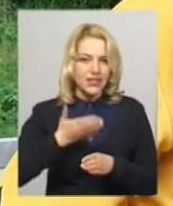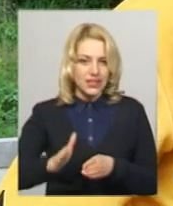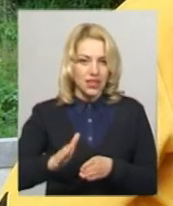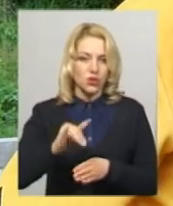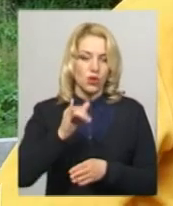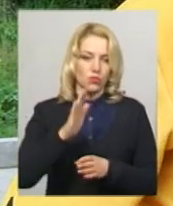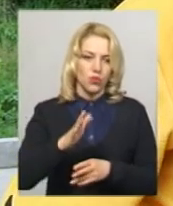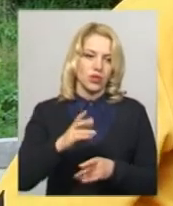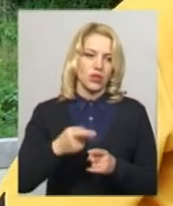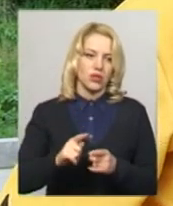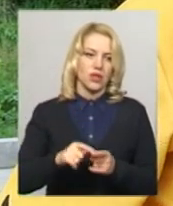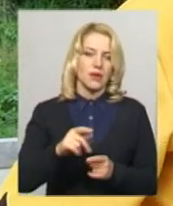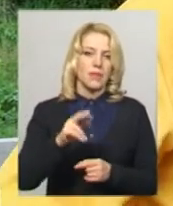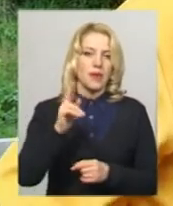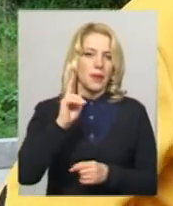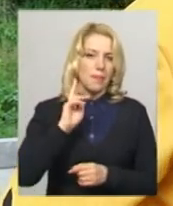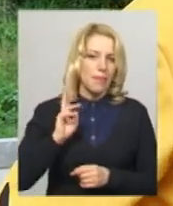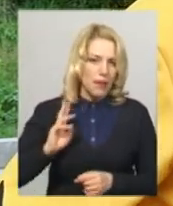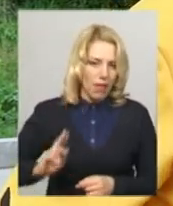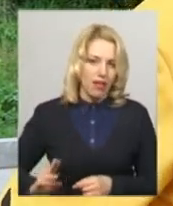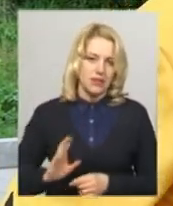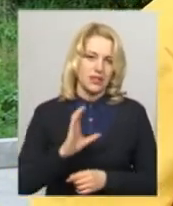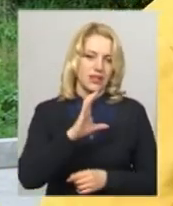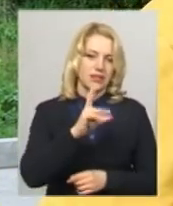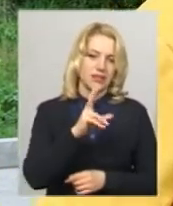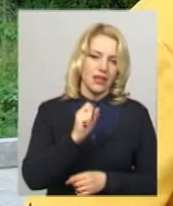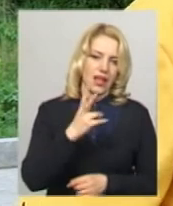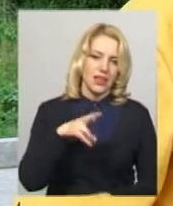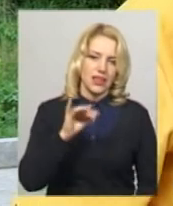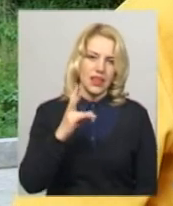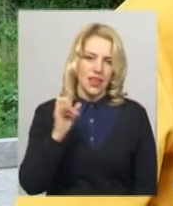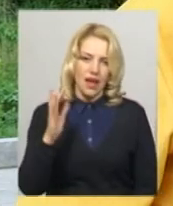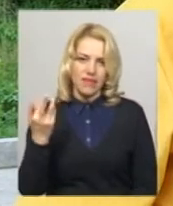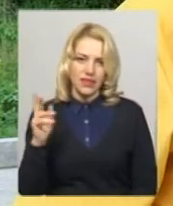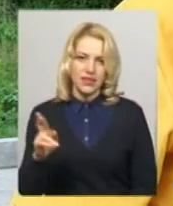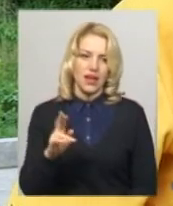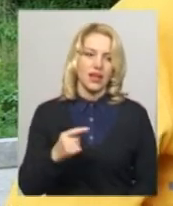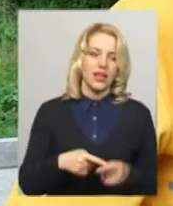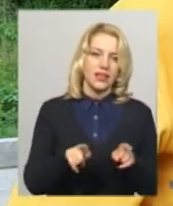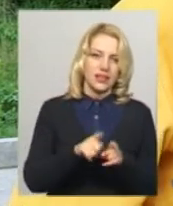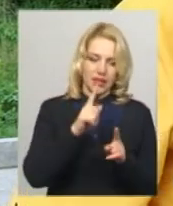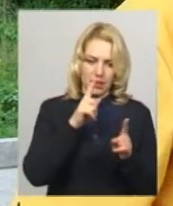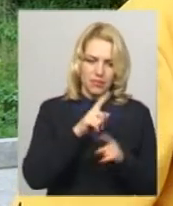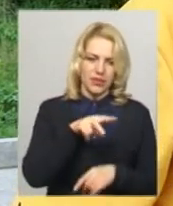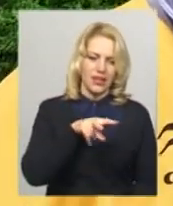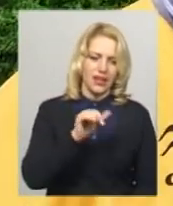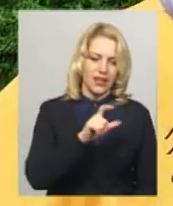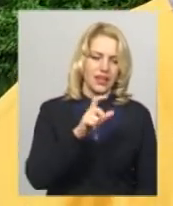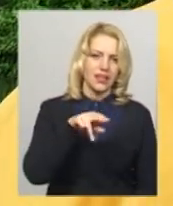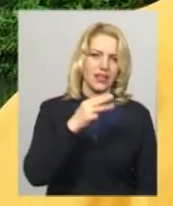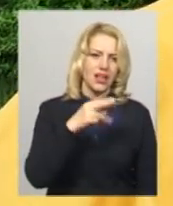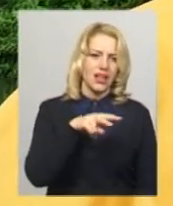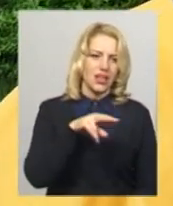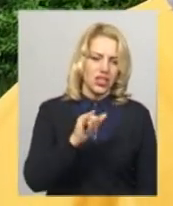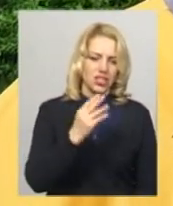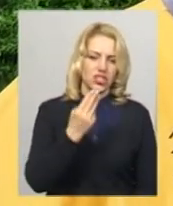Прибалтикою, Скандинавією і так всю Європу об'їдемо, навіть завітавши в такі маленькі країни, як Ліхтенштейн, Люксембург. Основною